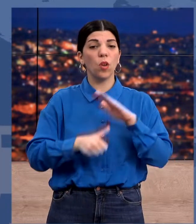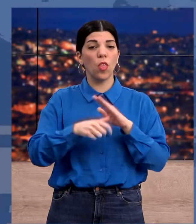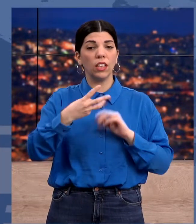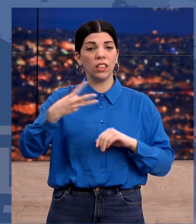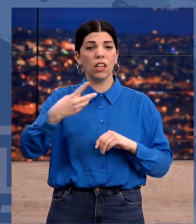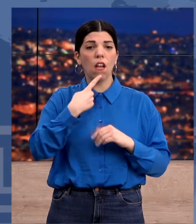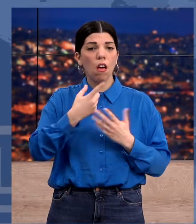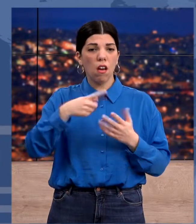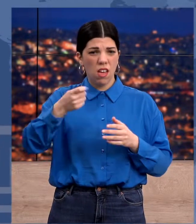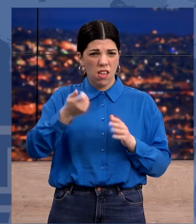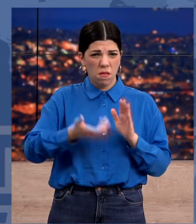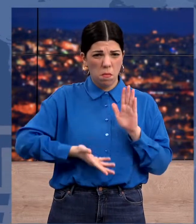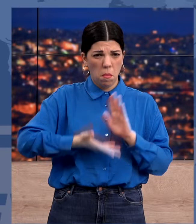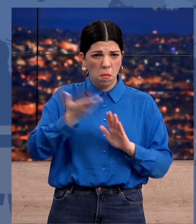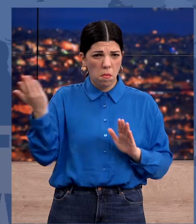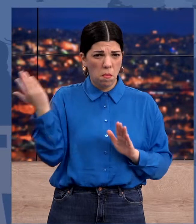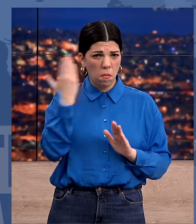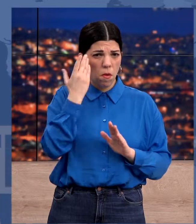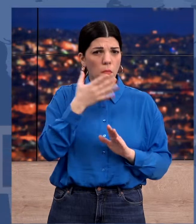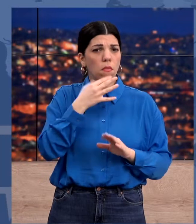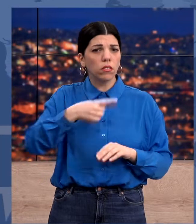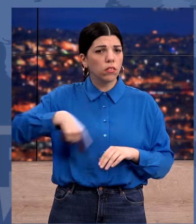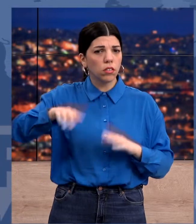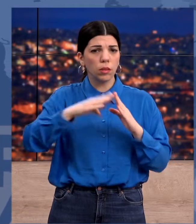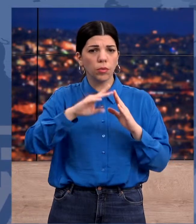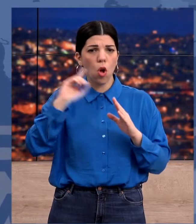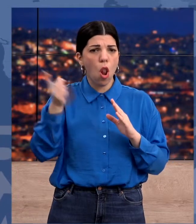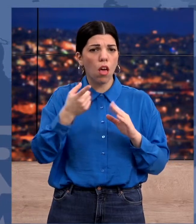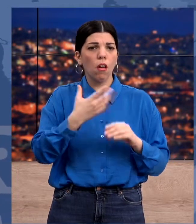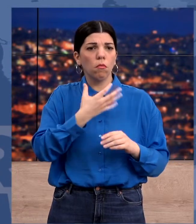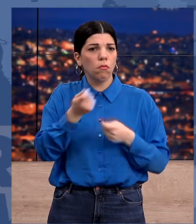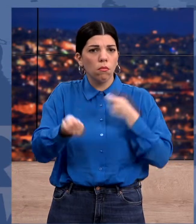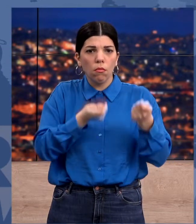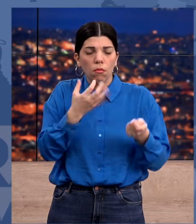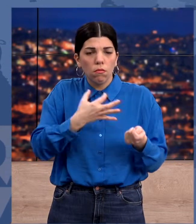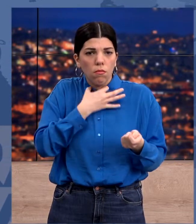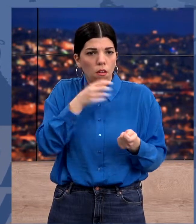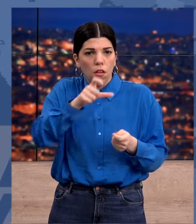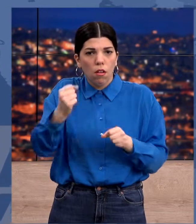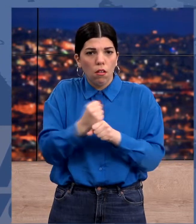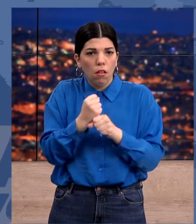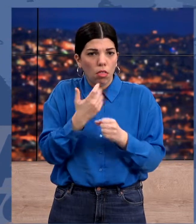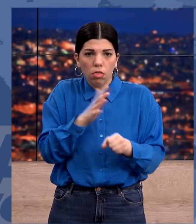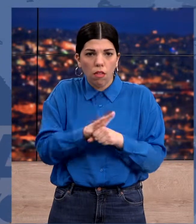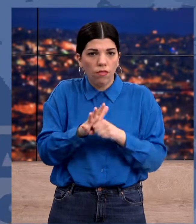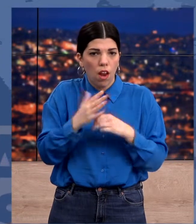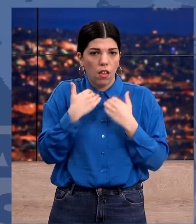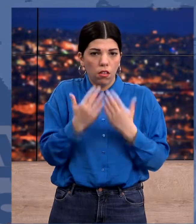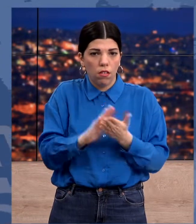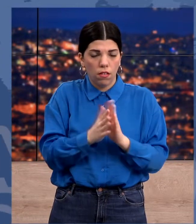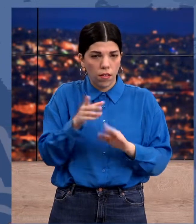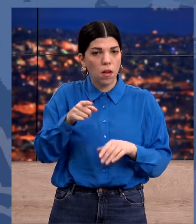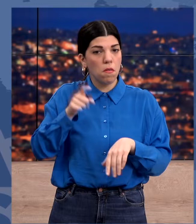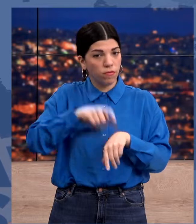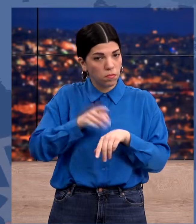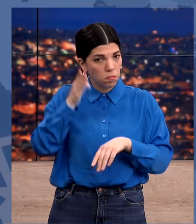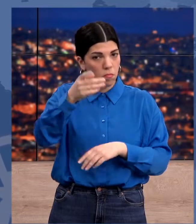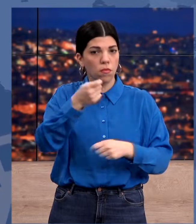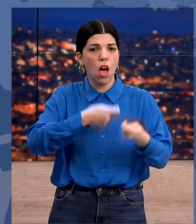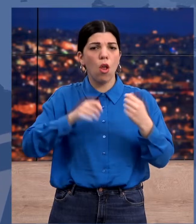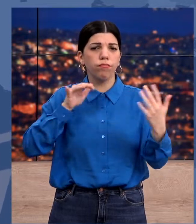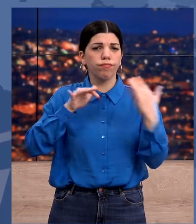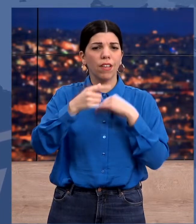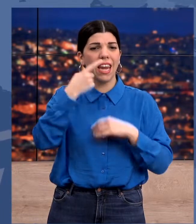πλέον συνθήκες οικονομικής ασφυξίας στο μέσο νοικοκυριό, δήλωσε ο πρόεδρος του ΣΥΡΙΖΑ, από την αγορά της Νίκιας, όπου είχε την ευκαιρία να